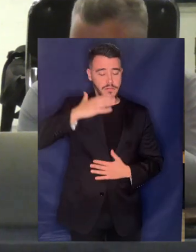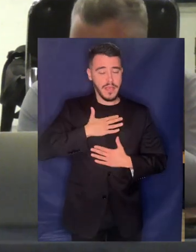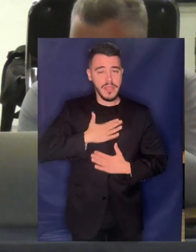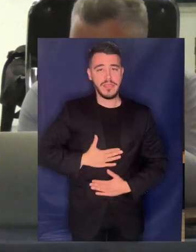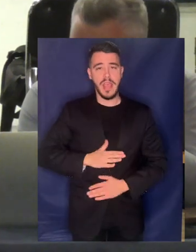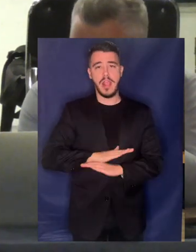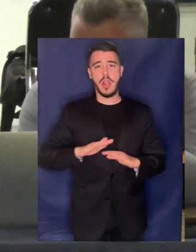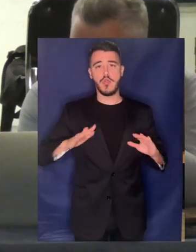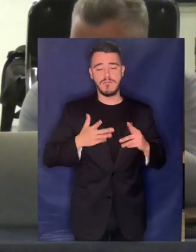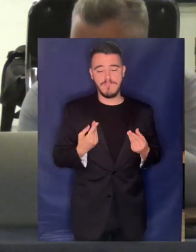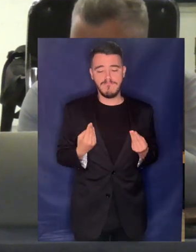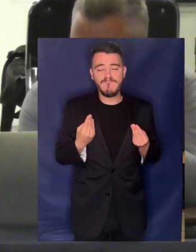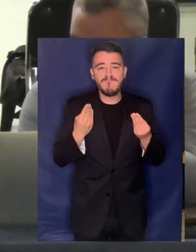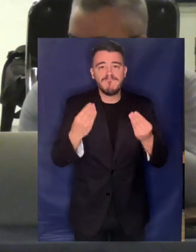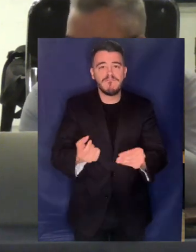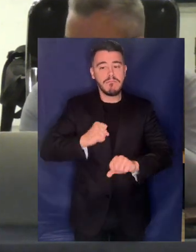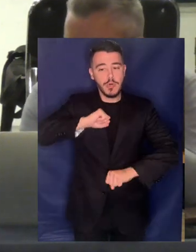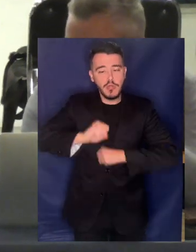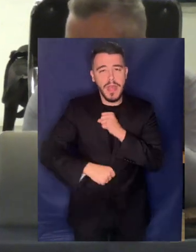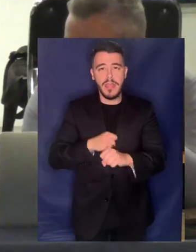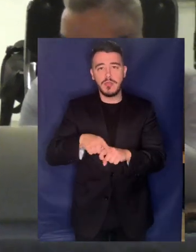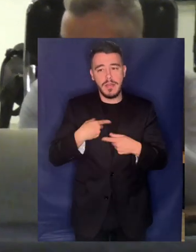πολιτικό πλεονέκτημα να το παλέψουμε Ευχαριστώ